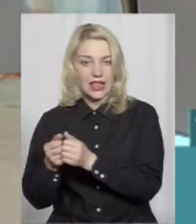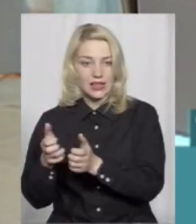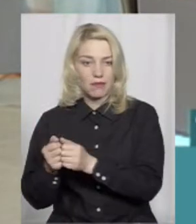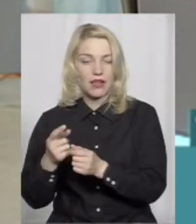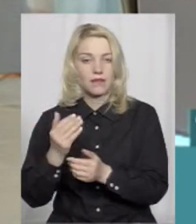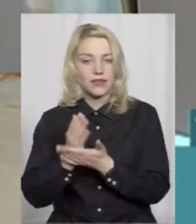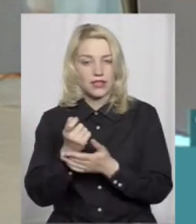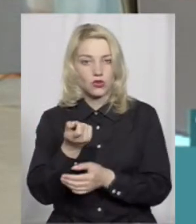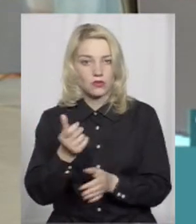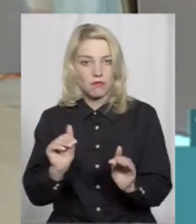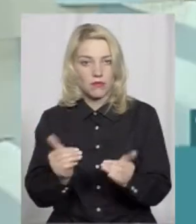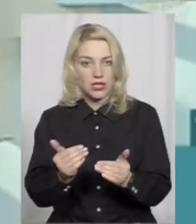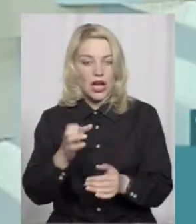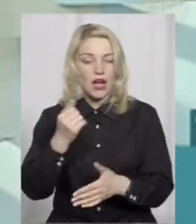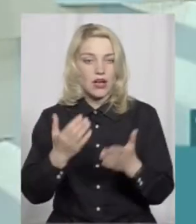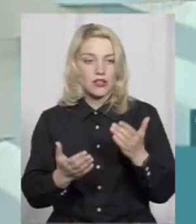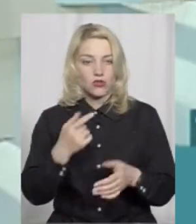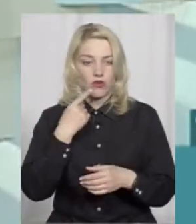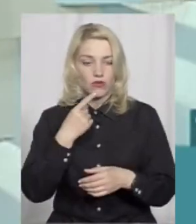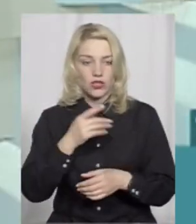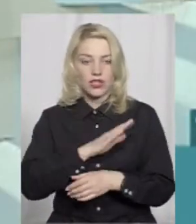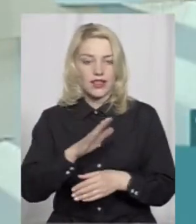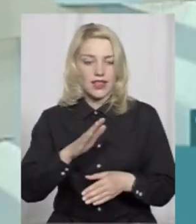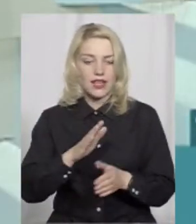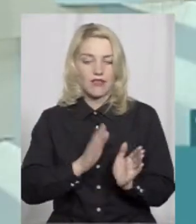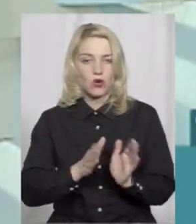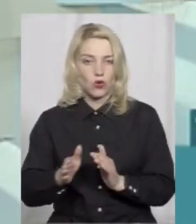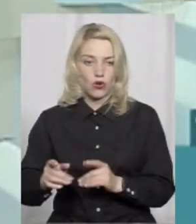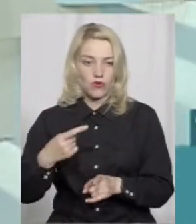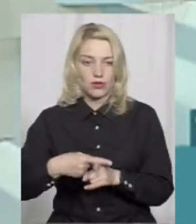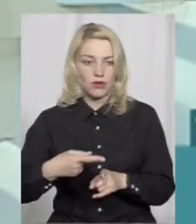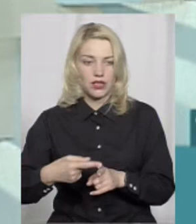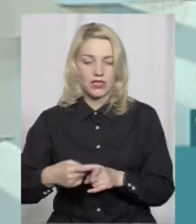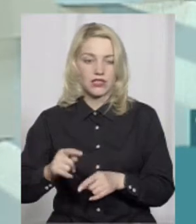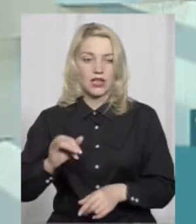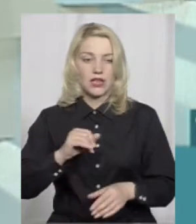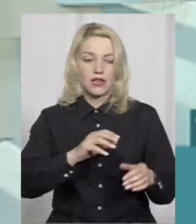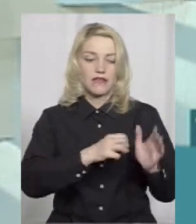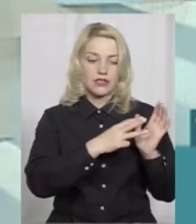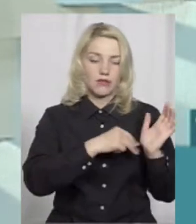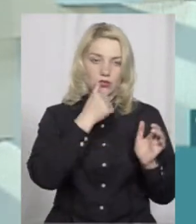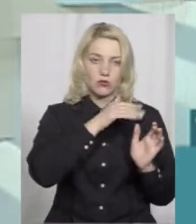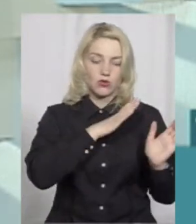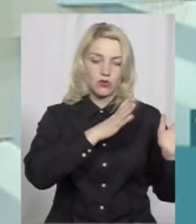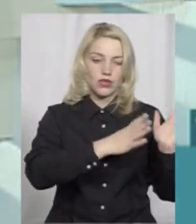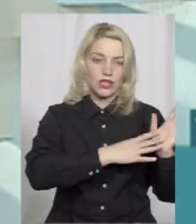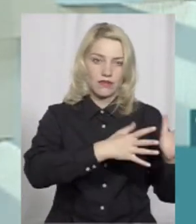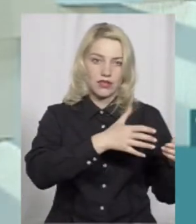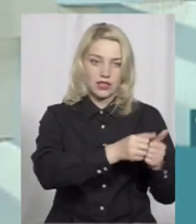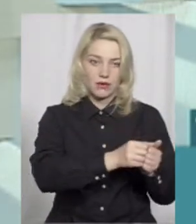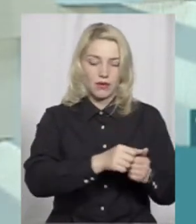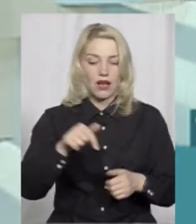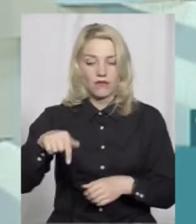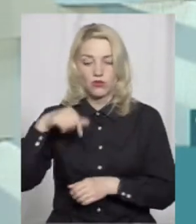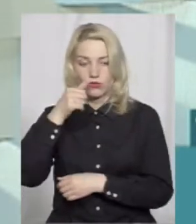зменшення йде. Якщо ми беремо так само нерегульовані перехрестя, у 2018 році було 9 ДТП, в цьому році